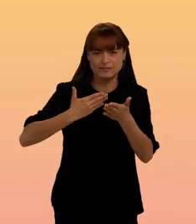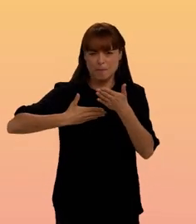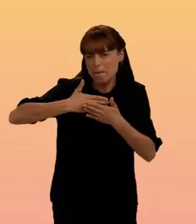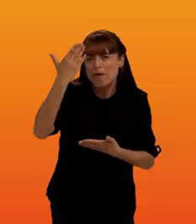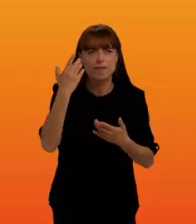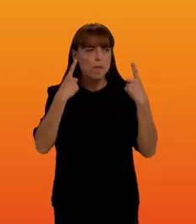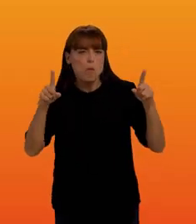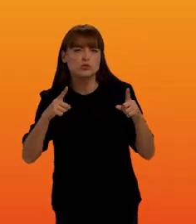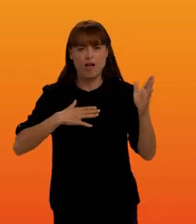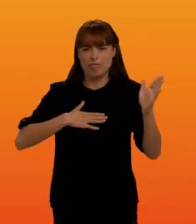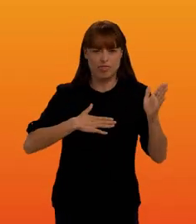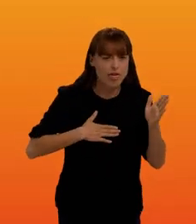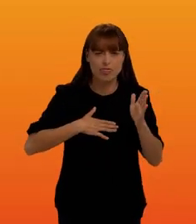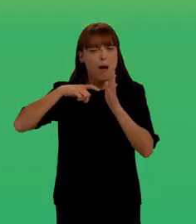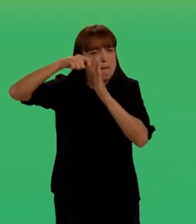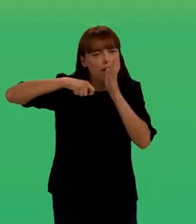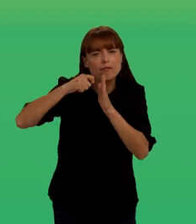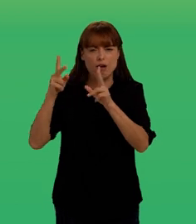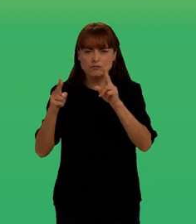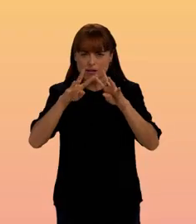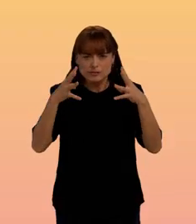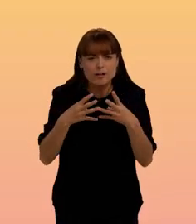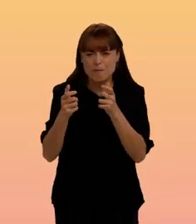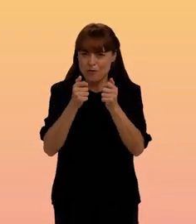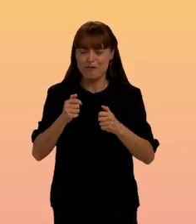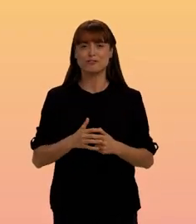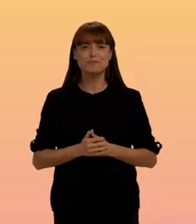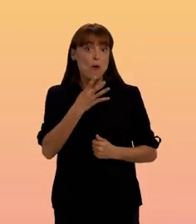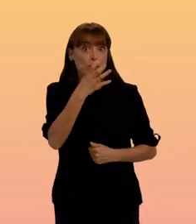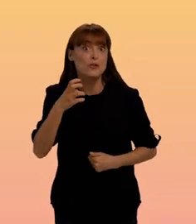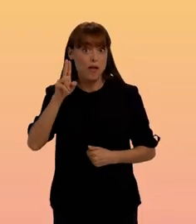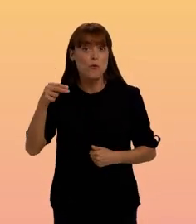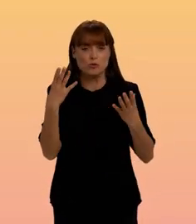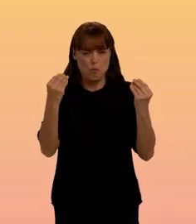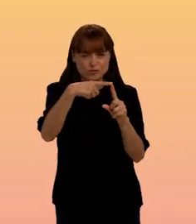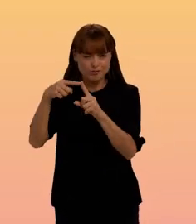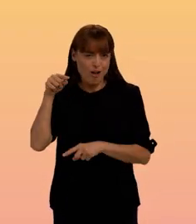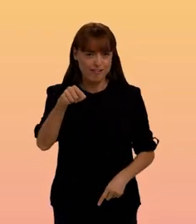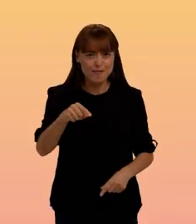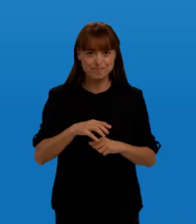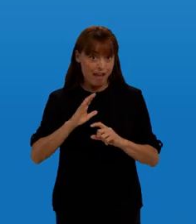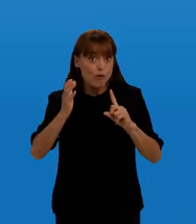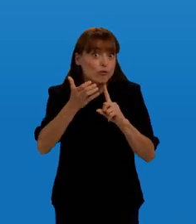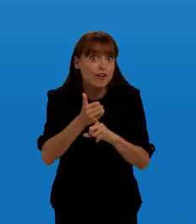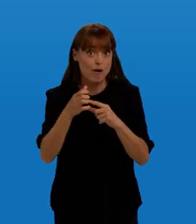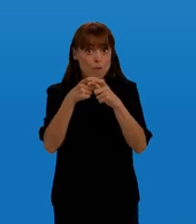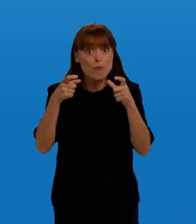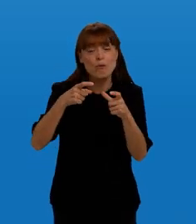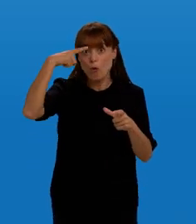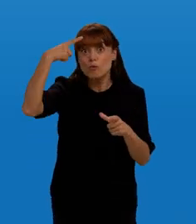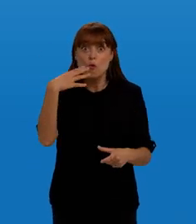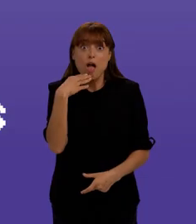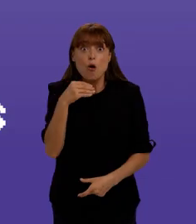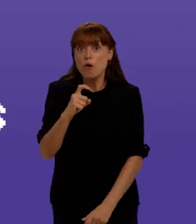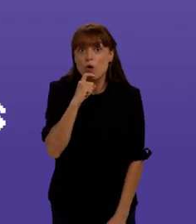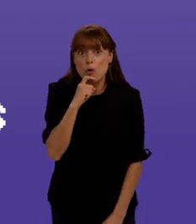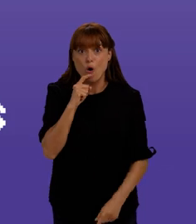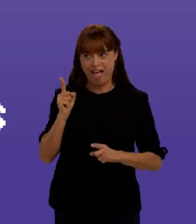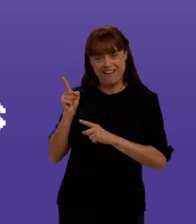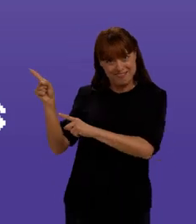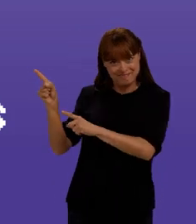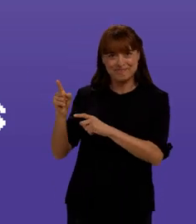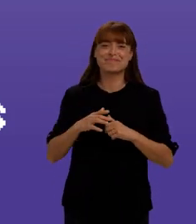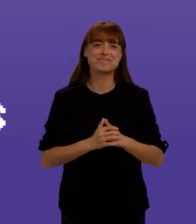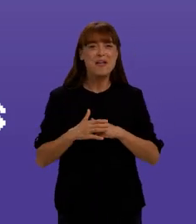concerts, dansa, música, pel·lícules i sèries online, videojocs... De 400 euros se'n pot treure molt de suc. Aconsegueix el teu Bo Cultura a